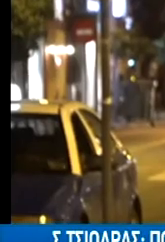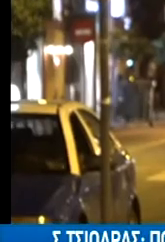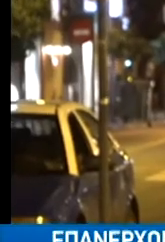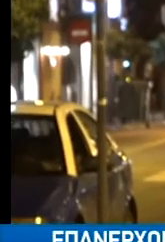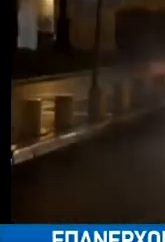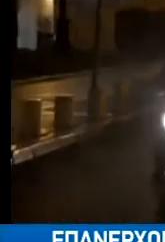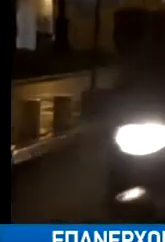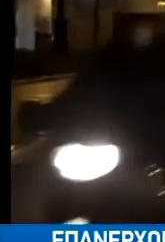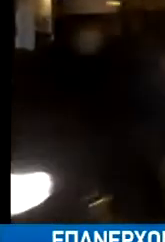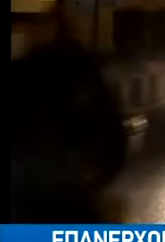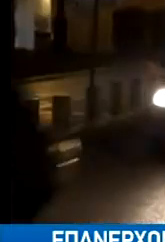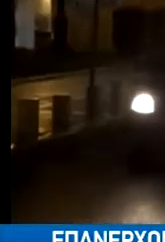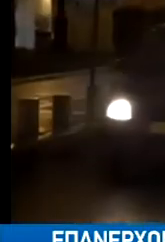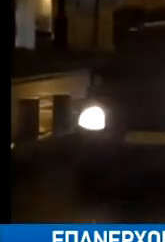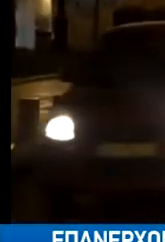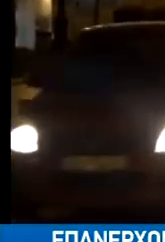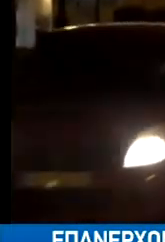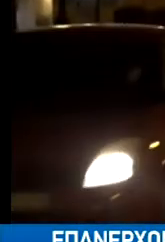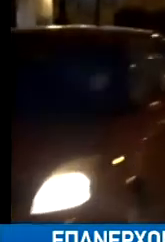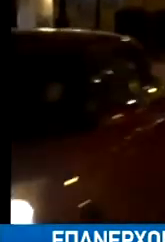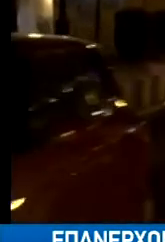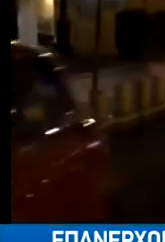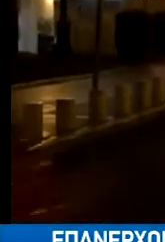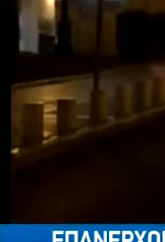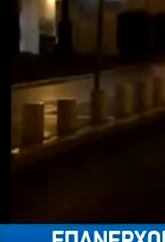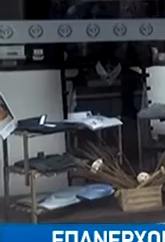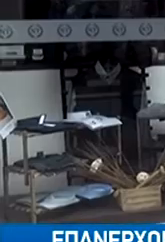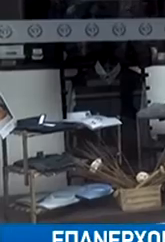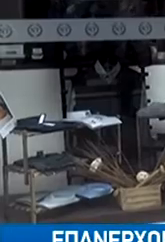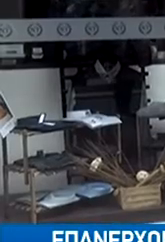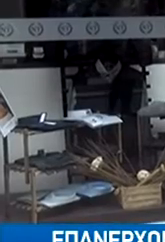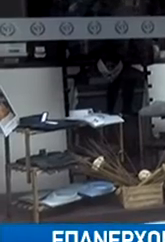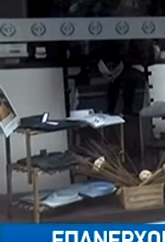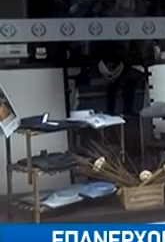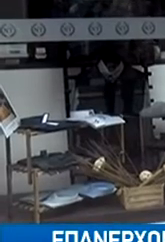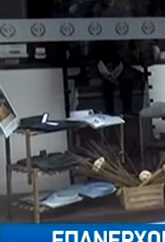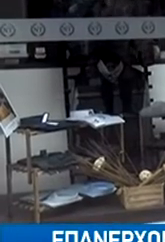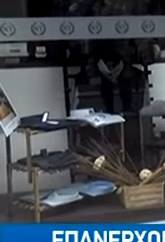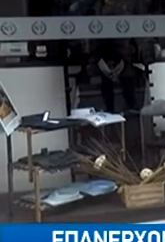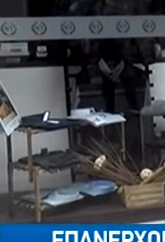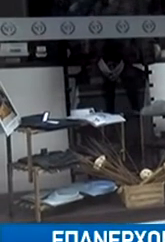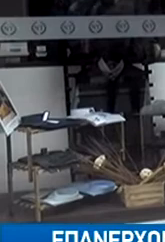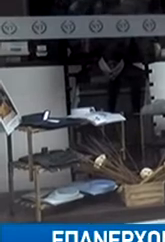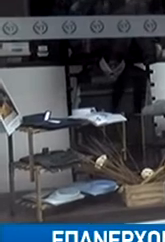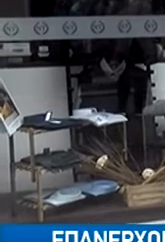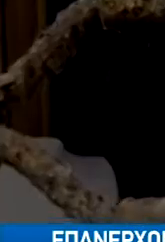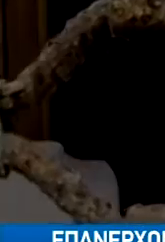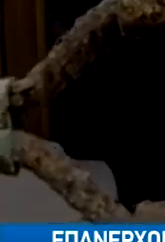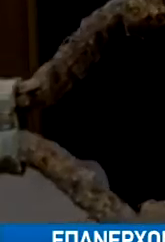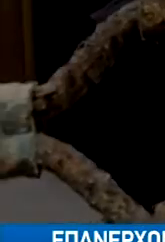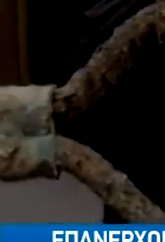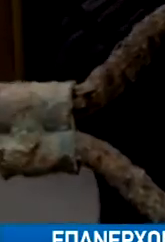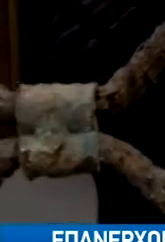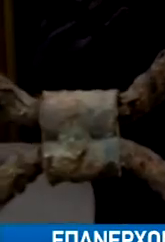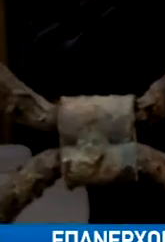με μήνυμα στο 13033. Το λιανικό εμπόριο κλείνει και στα μέτρα που ίσχυαν το Μάρτιο προστίθεται η καθολική